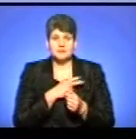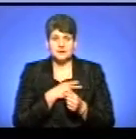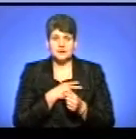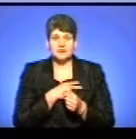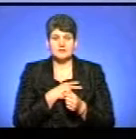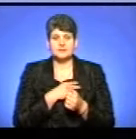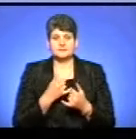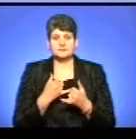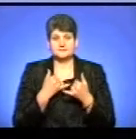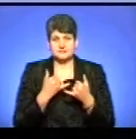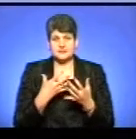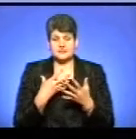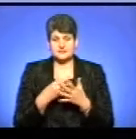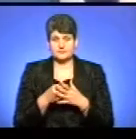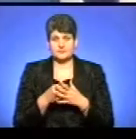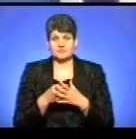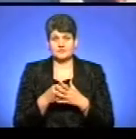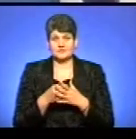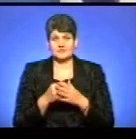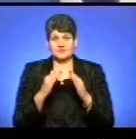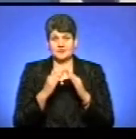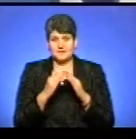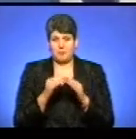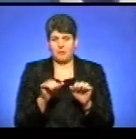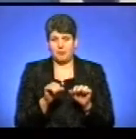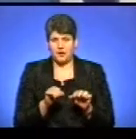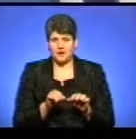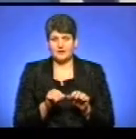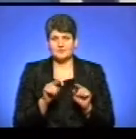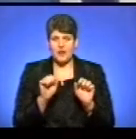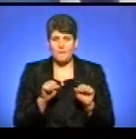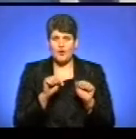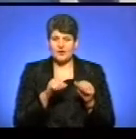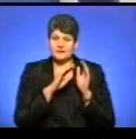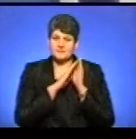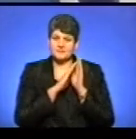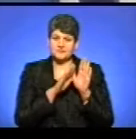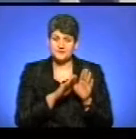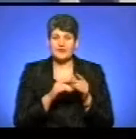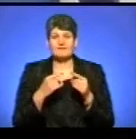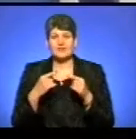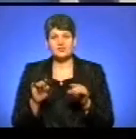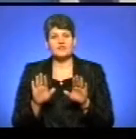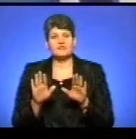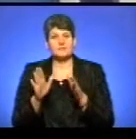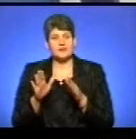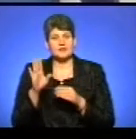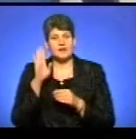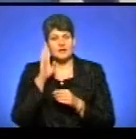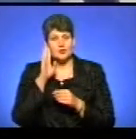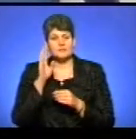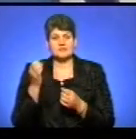бліндажем, віддавали, прибирали його, щоб я там могла ночувати. В інших випадках хлопці